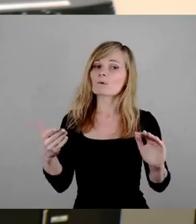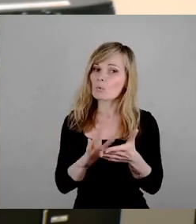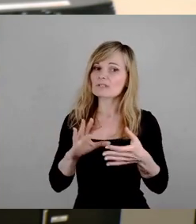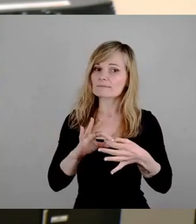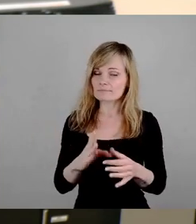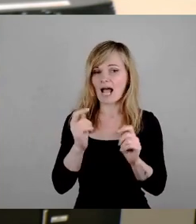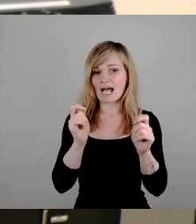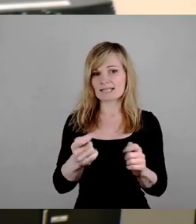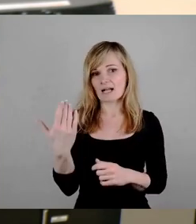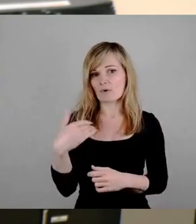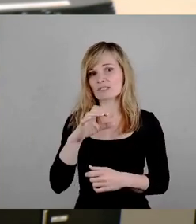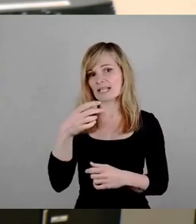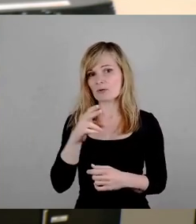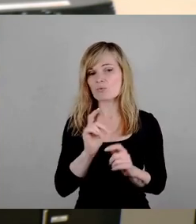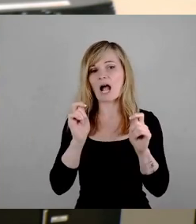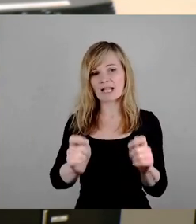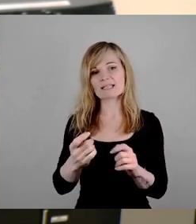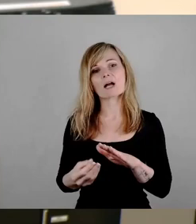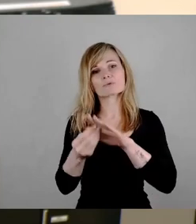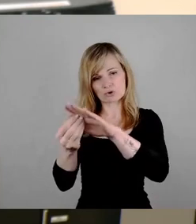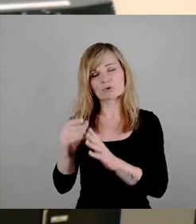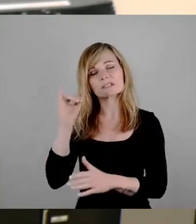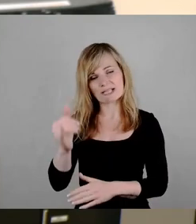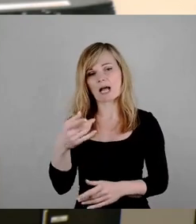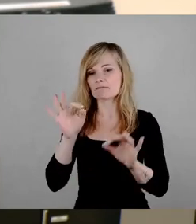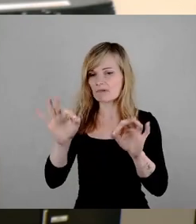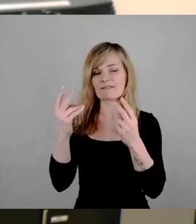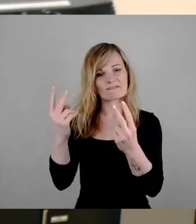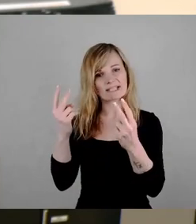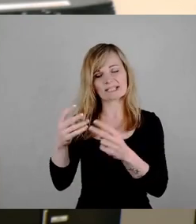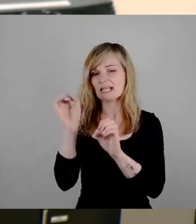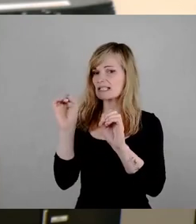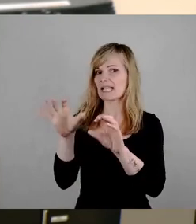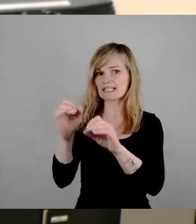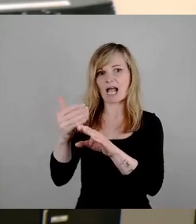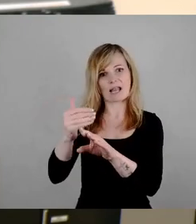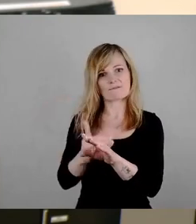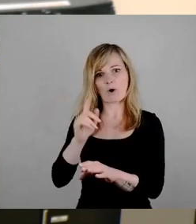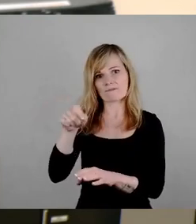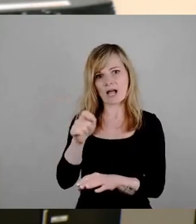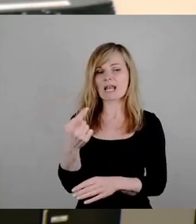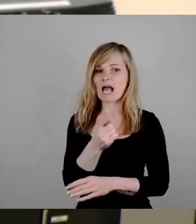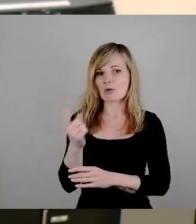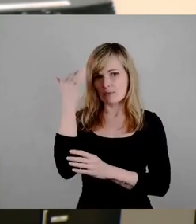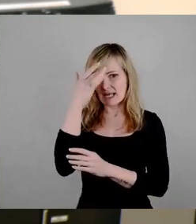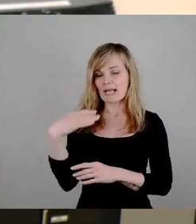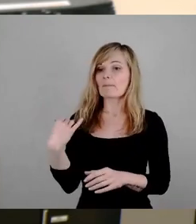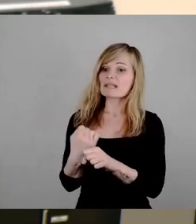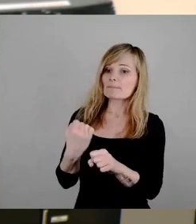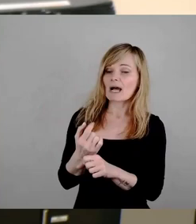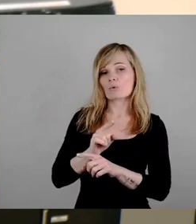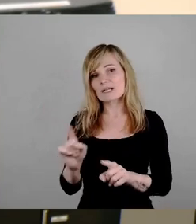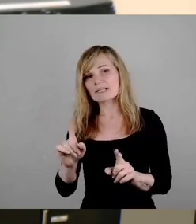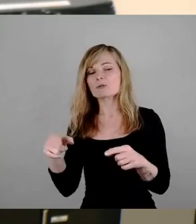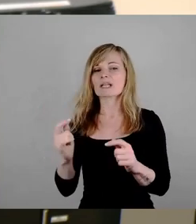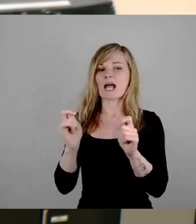von der CDU. Antrag ist unterstützenswert. Ist auch ein ganz wichtiges Signal vor den Wahlen. Können sich alle überlegen, ob sie es mitmachen. Und den Antrag von